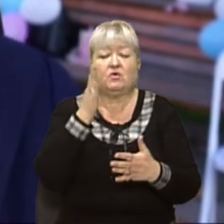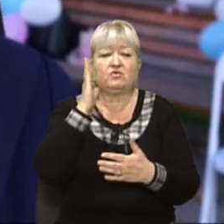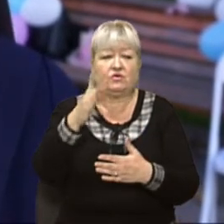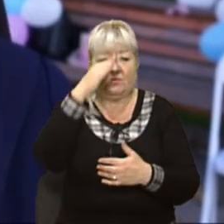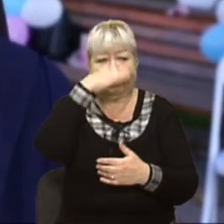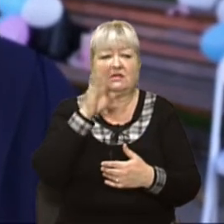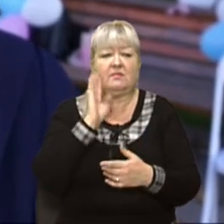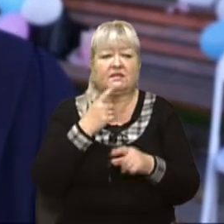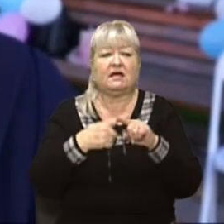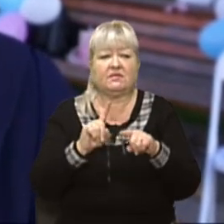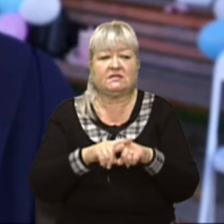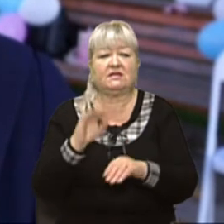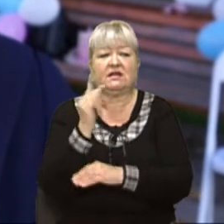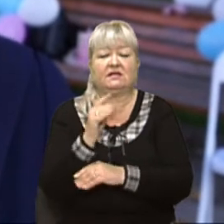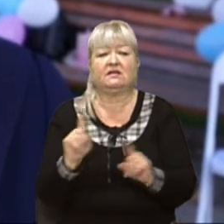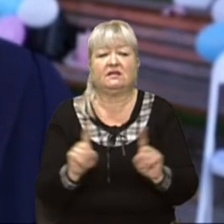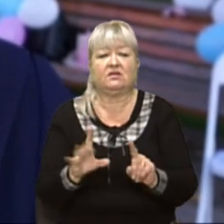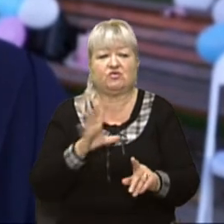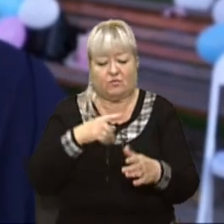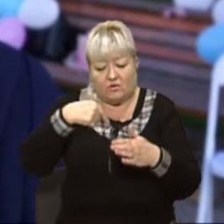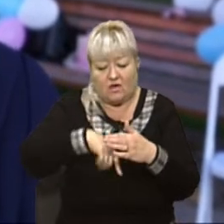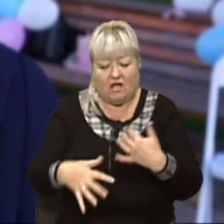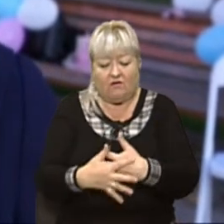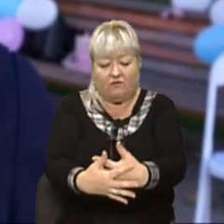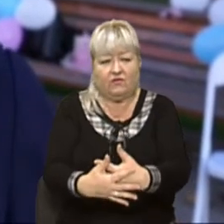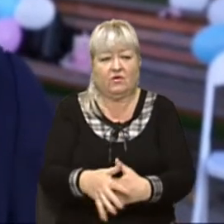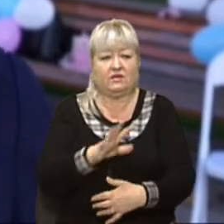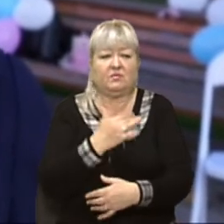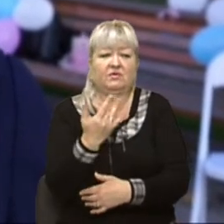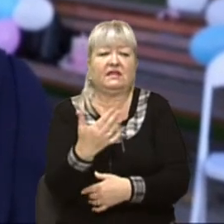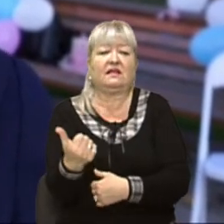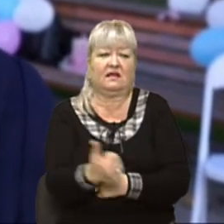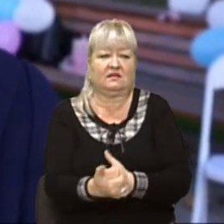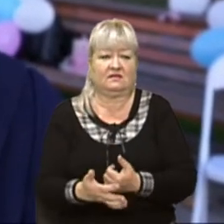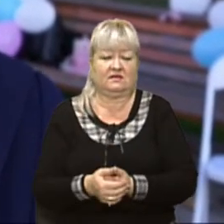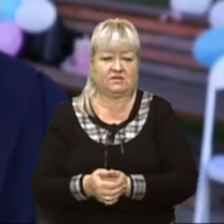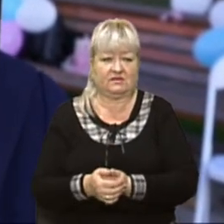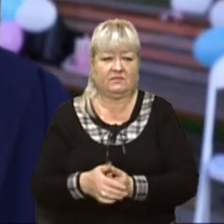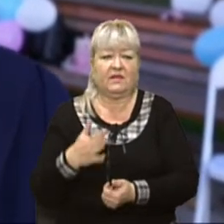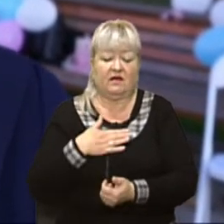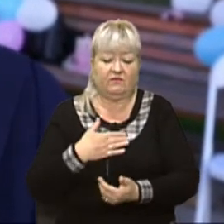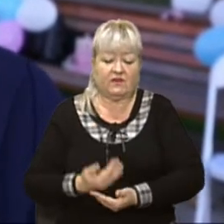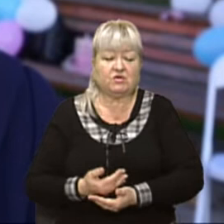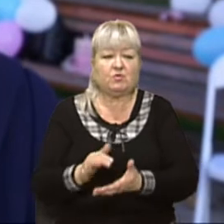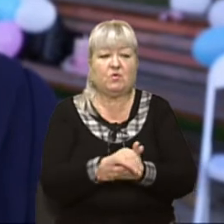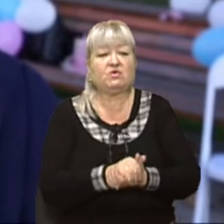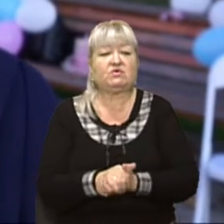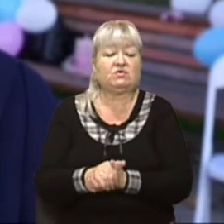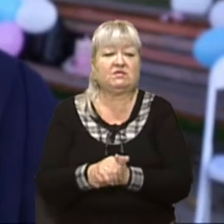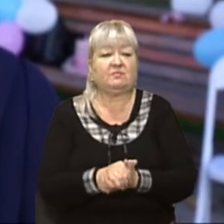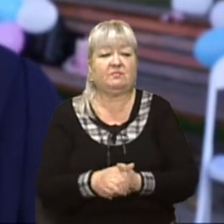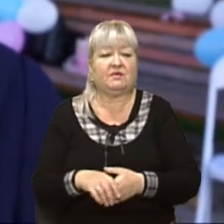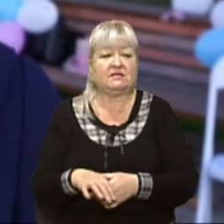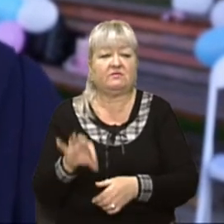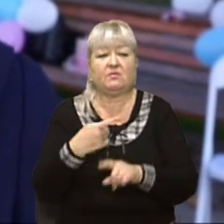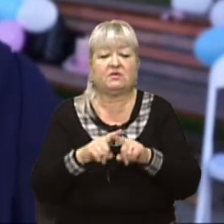маленького крихітного життя, яке було в лоні матері і тривало навіть декілька тижнів. Зазвичай в нашому суспільстві на цю тему не